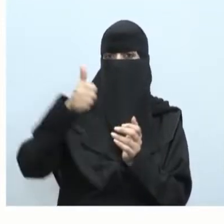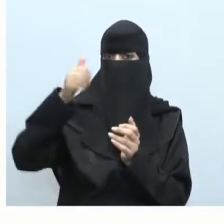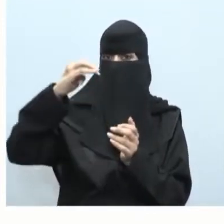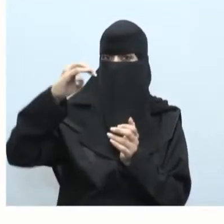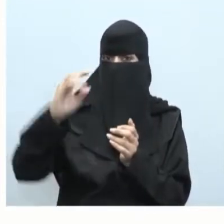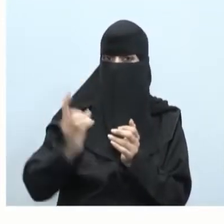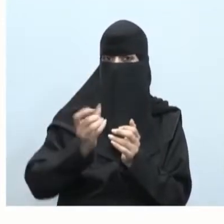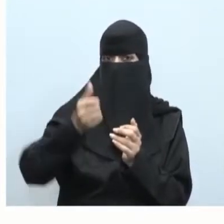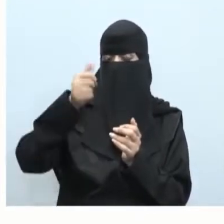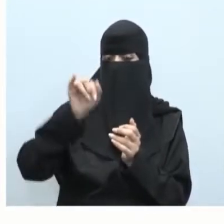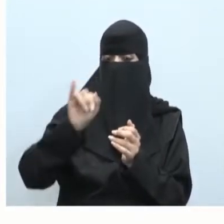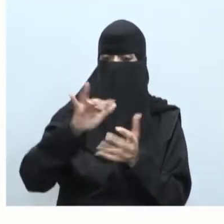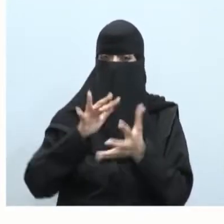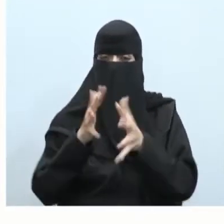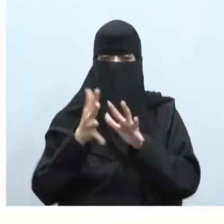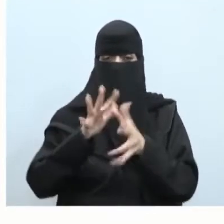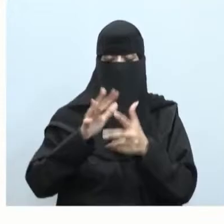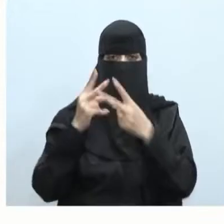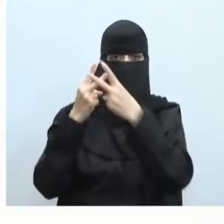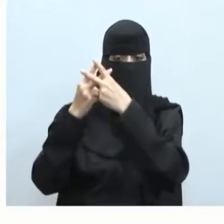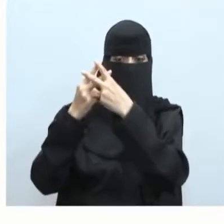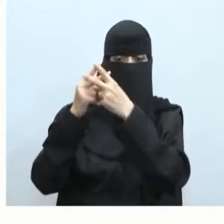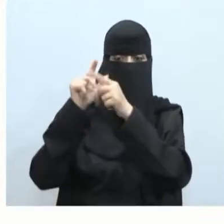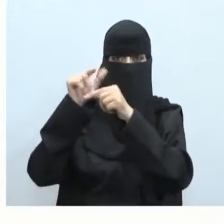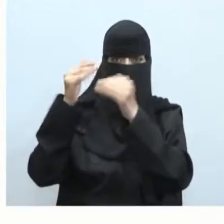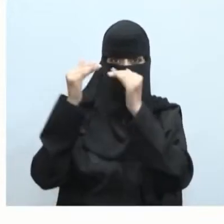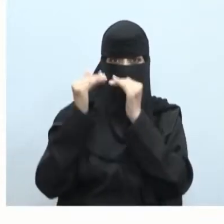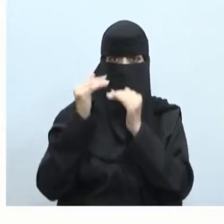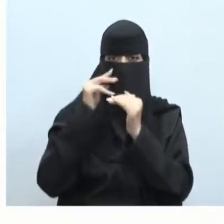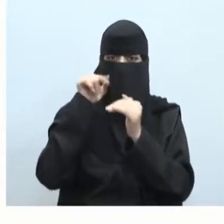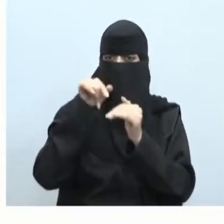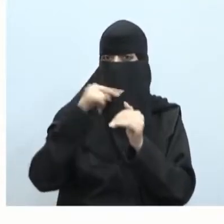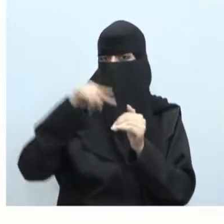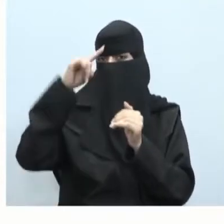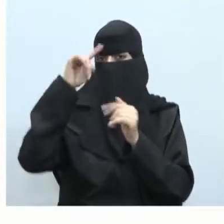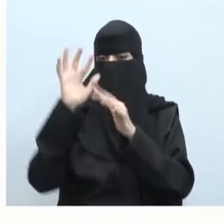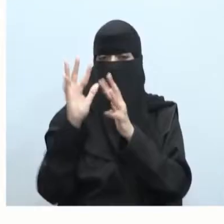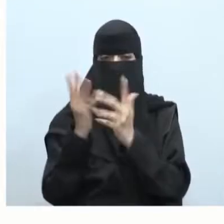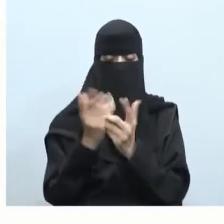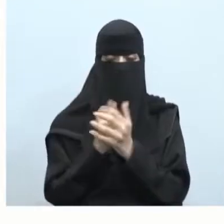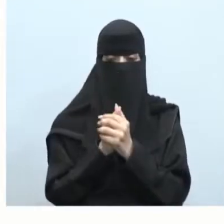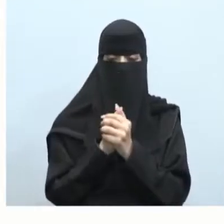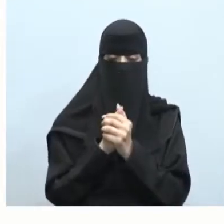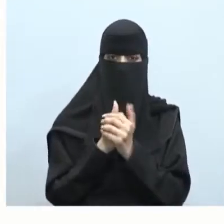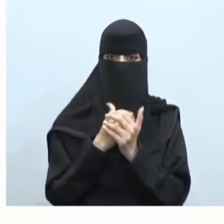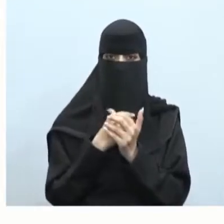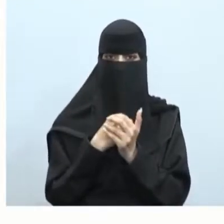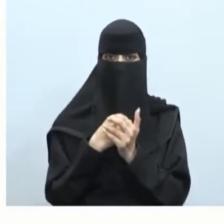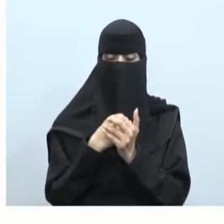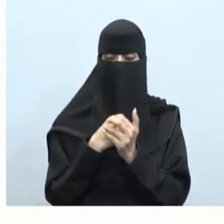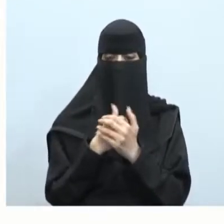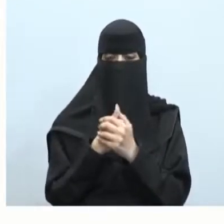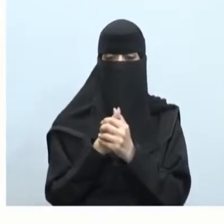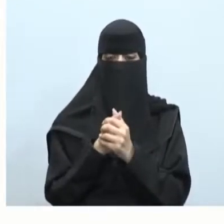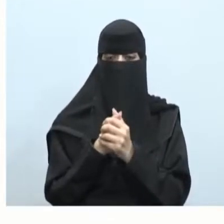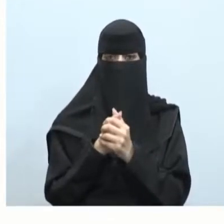السماوية المجرات السدم والأجرام الشبه نجمية